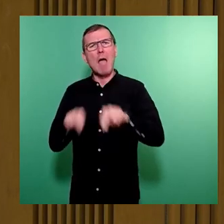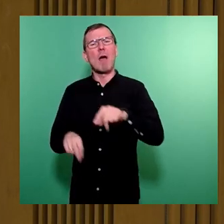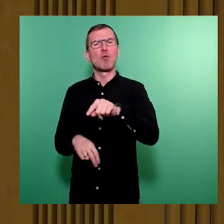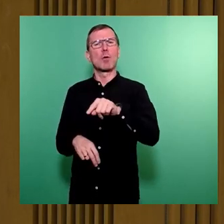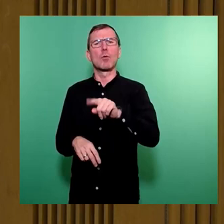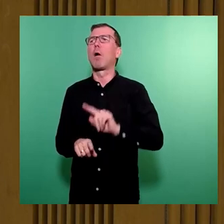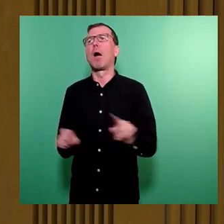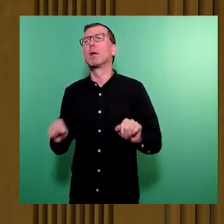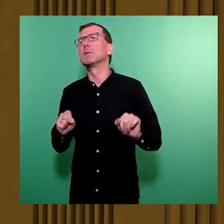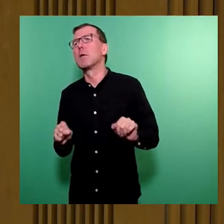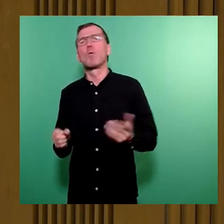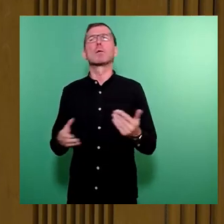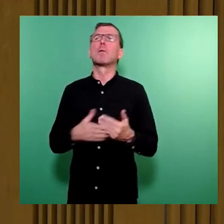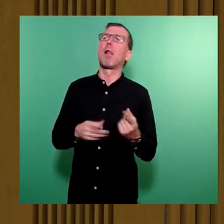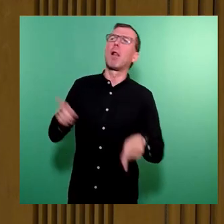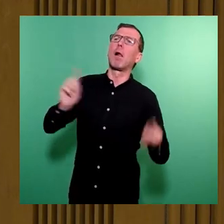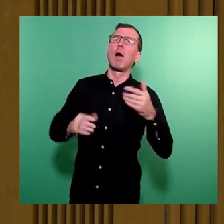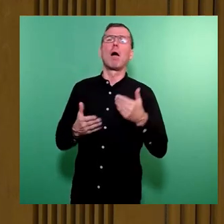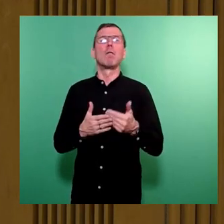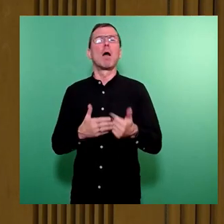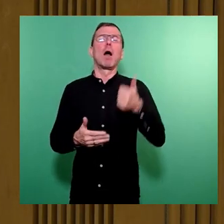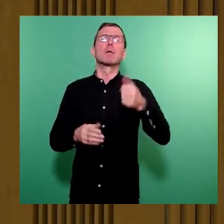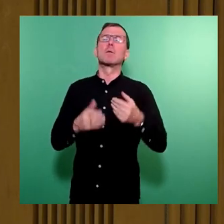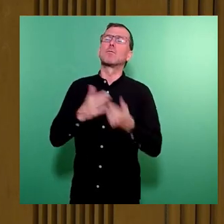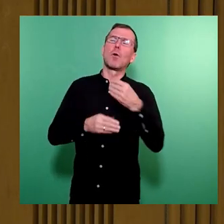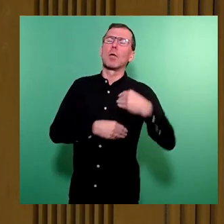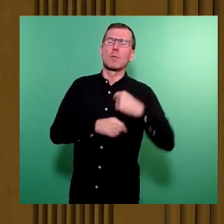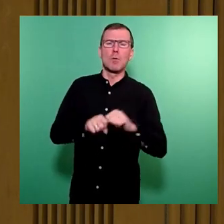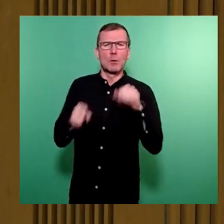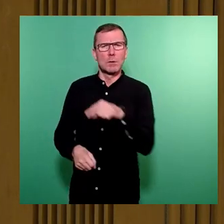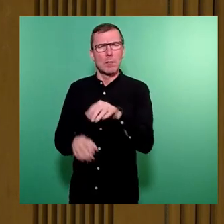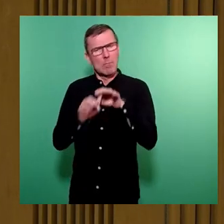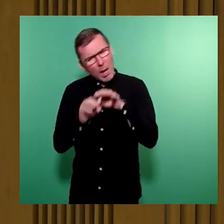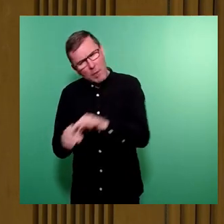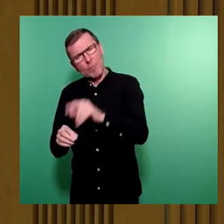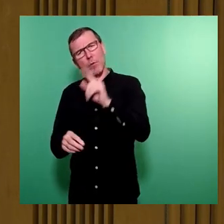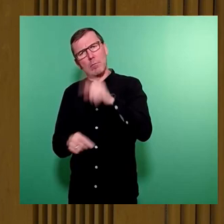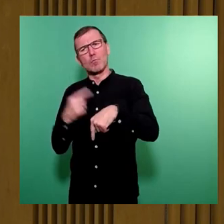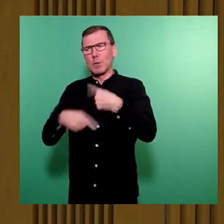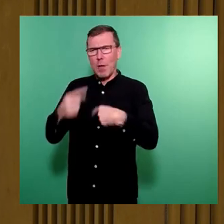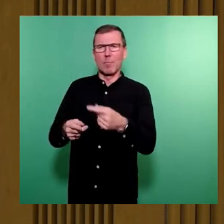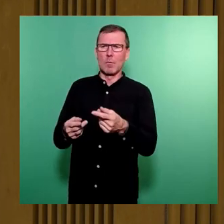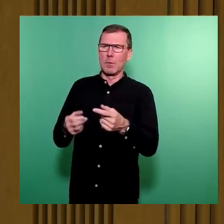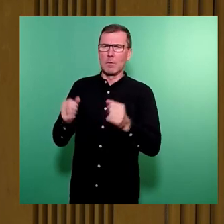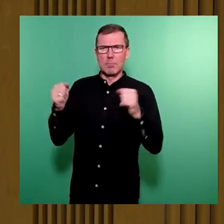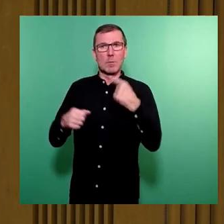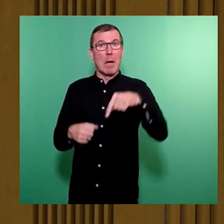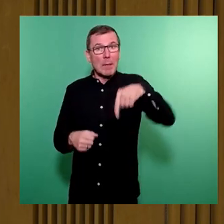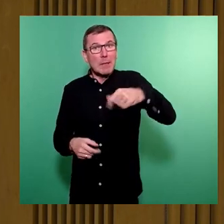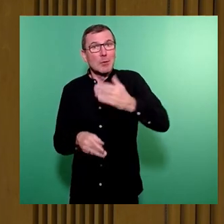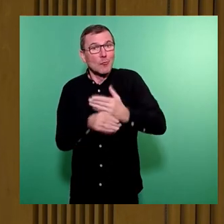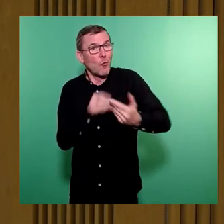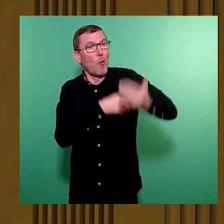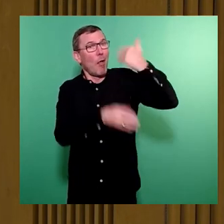möglich ist, weil erst mal das neue Gebührensystem eingeführt werden muss und sich bewähren muss. Das ist aber jetzt inzwischen ja lange her